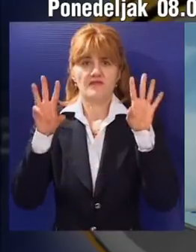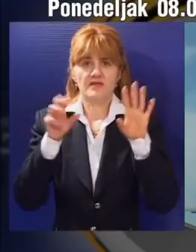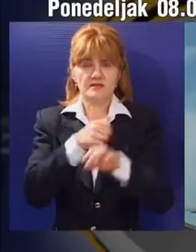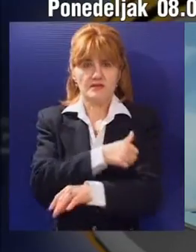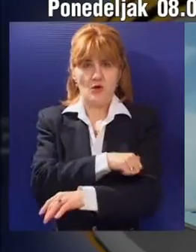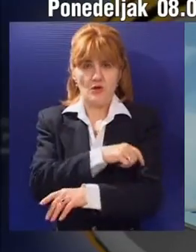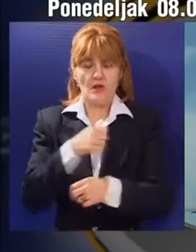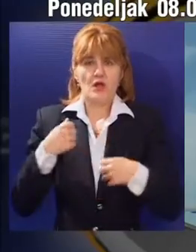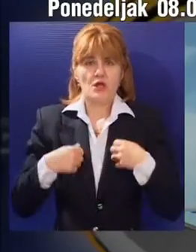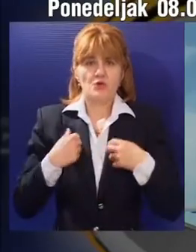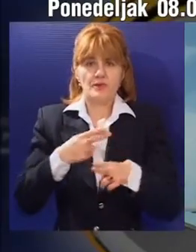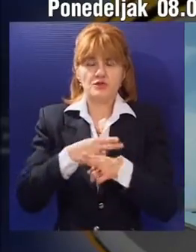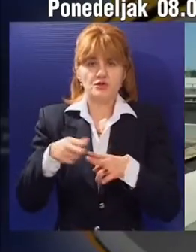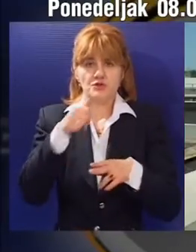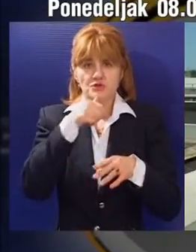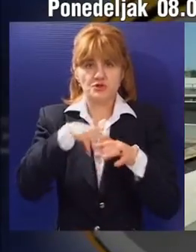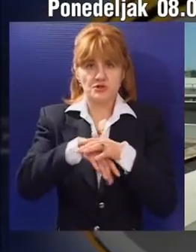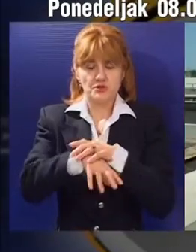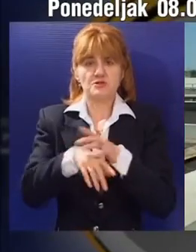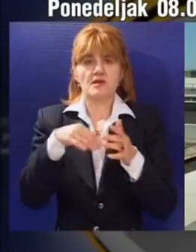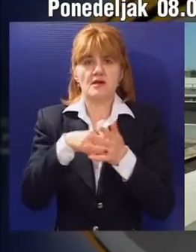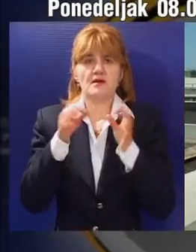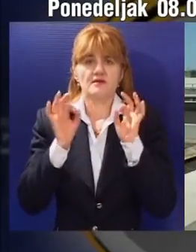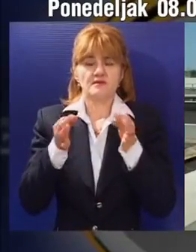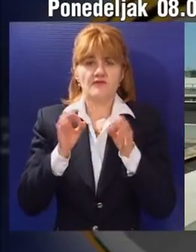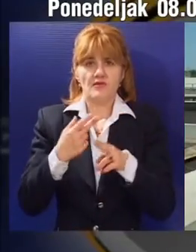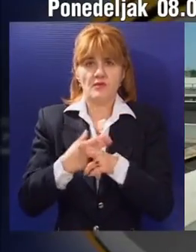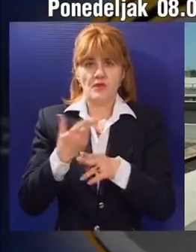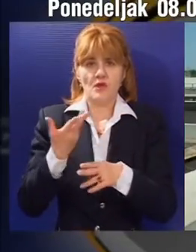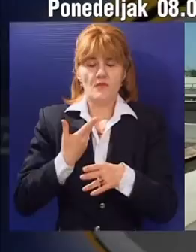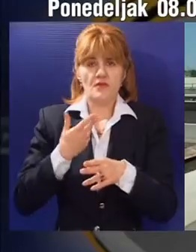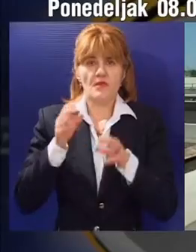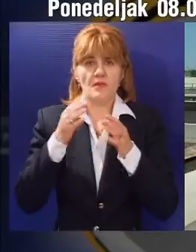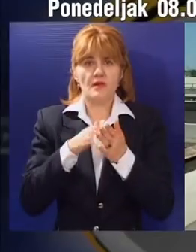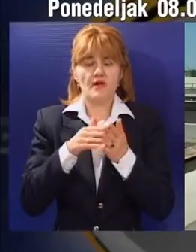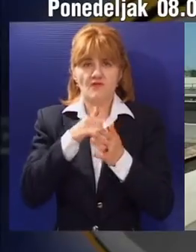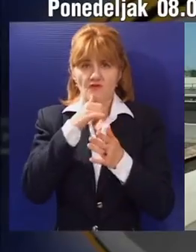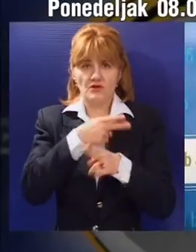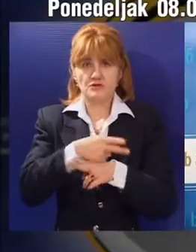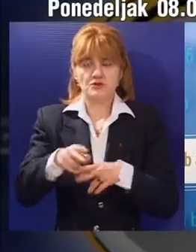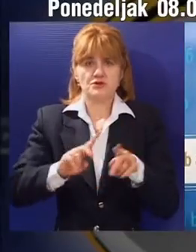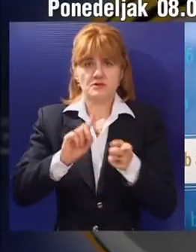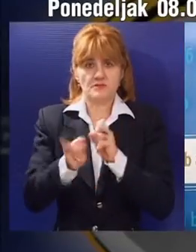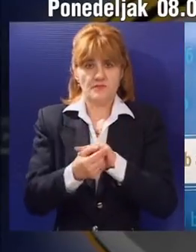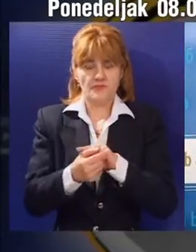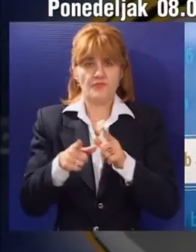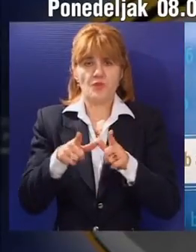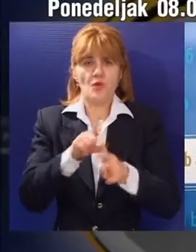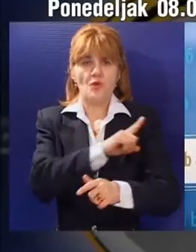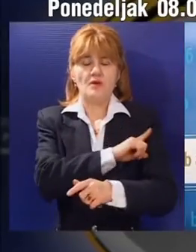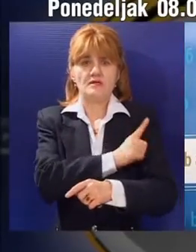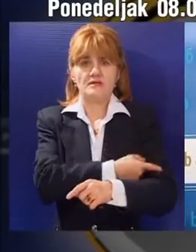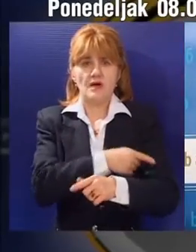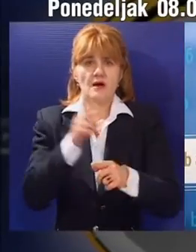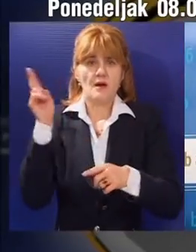Subotički prečistač predstavlja jednu od najsavremenijih uređaja za prečišćavanje otpadne vode u Srbiji. U lagunski sistem